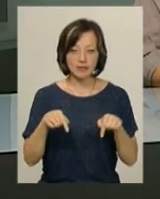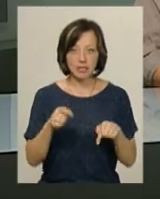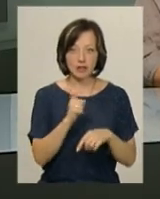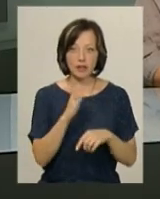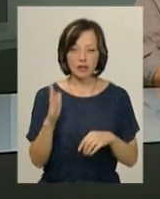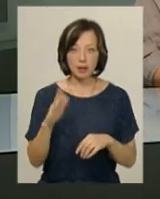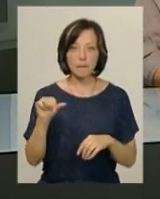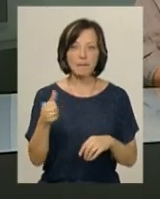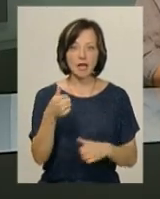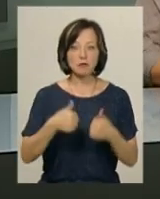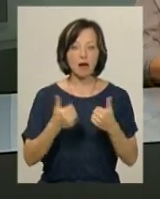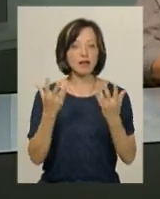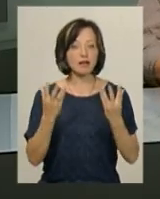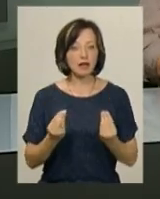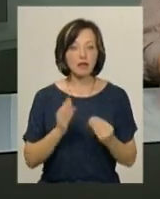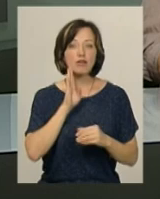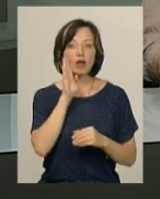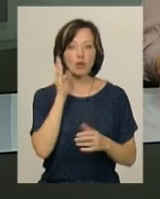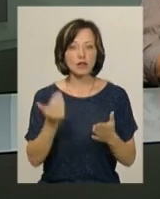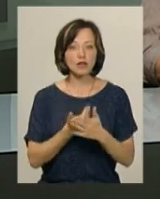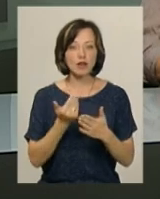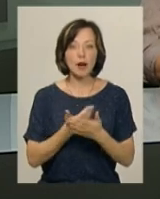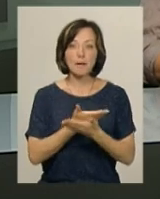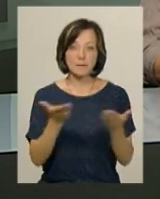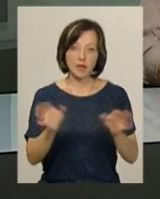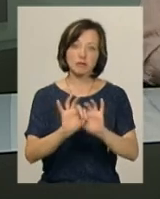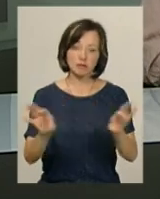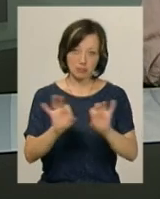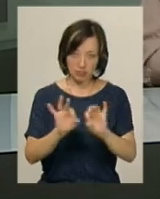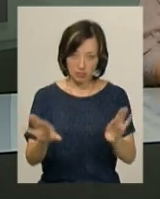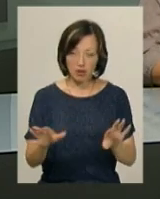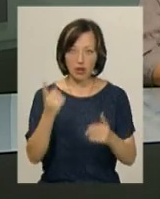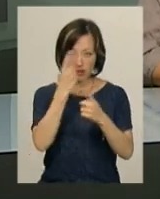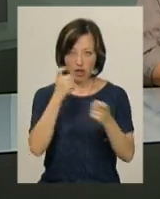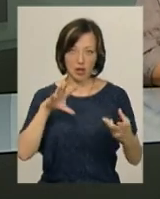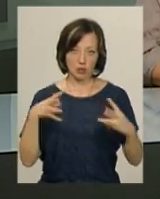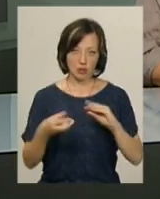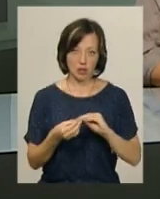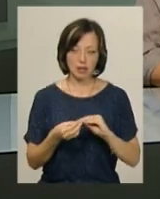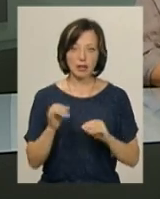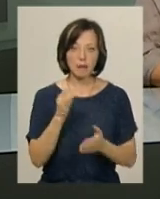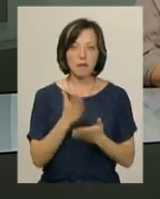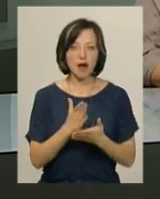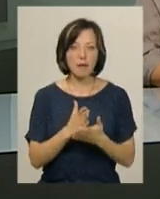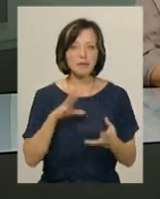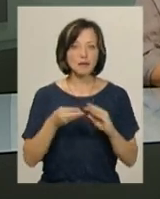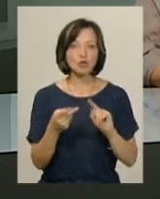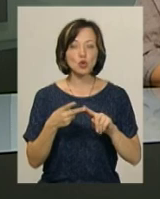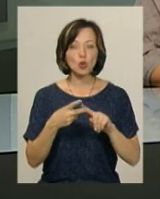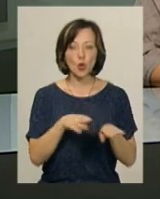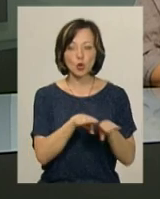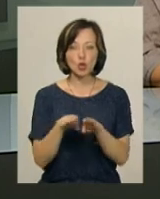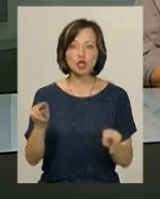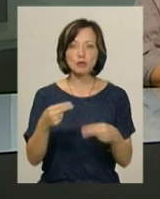хвилини перший змагальний день, тож у ранкових випусках новин ми зможемо повідомити результати. І маємо підсумки другого туру